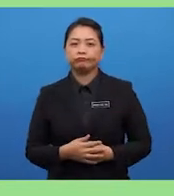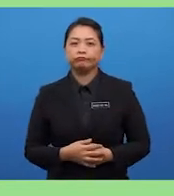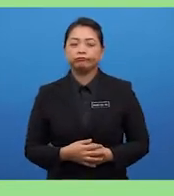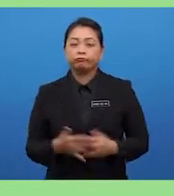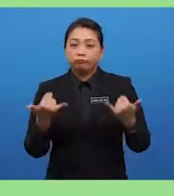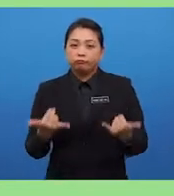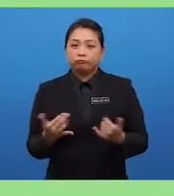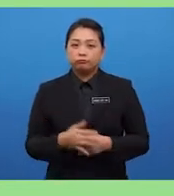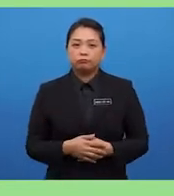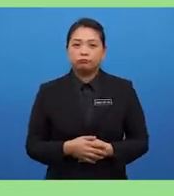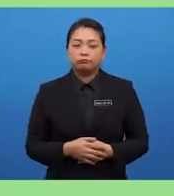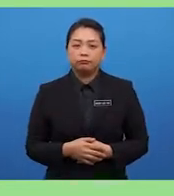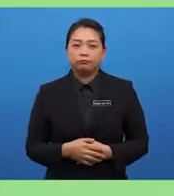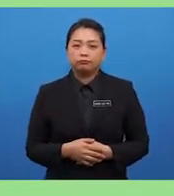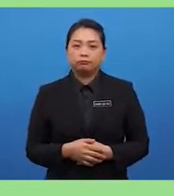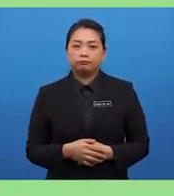Now,